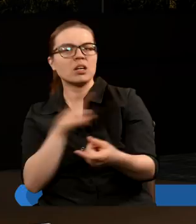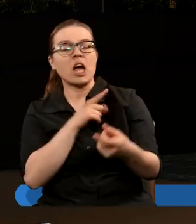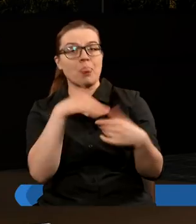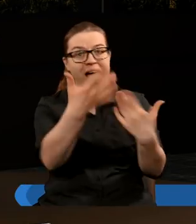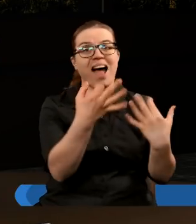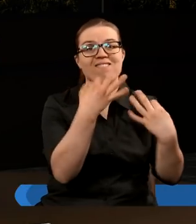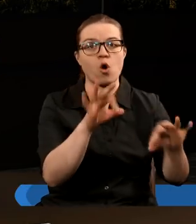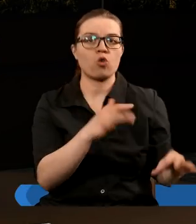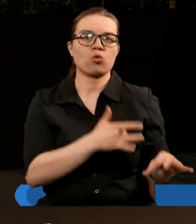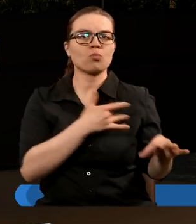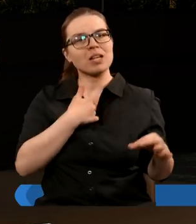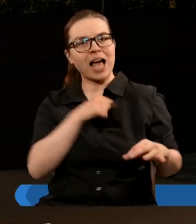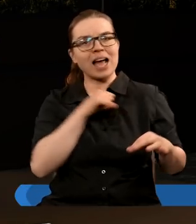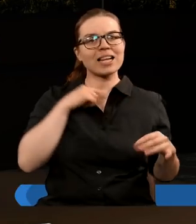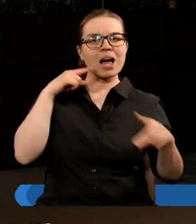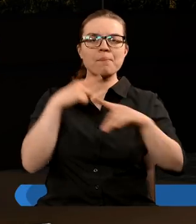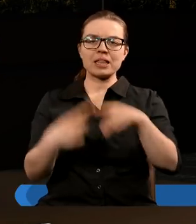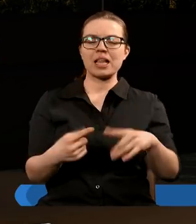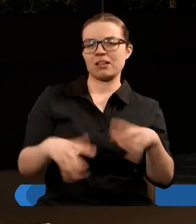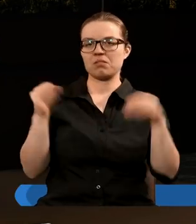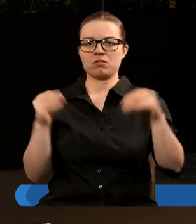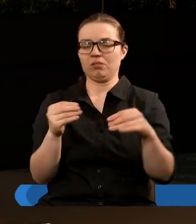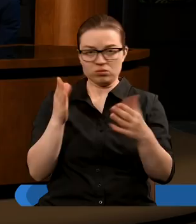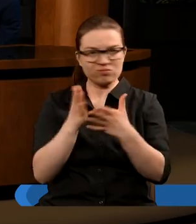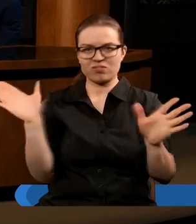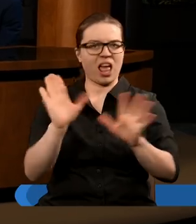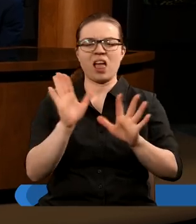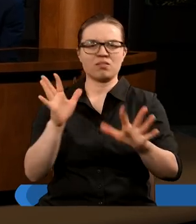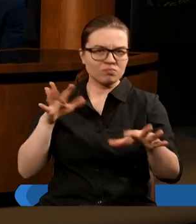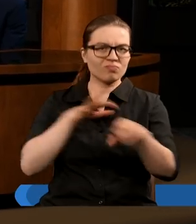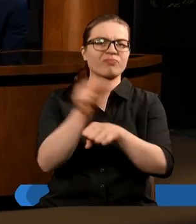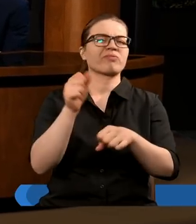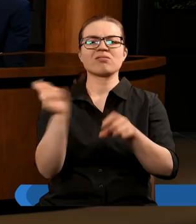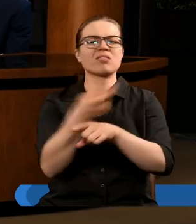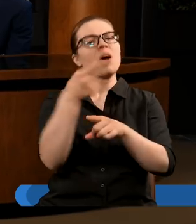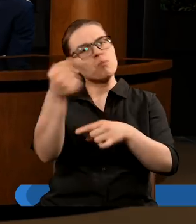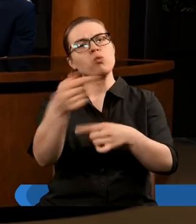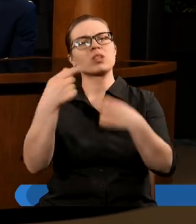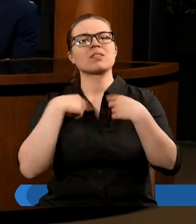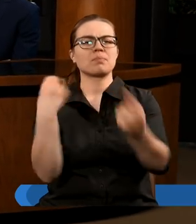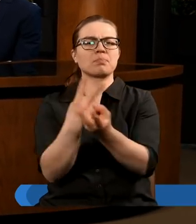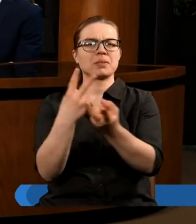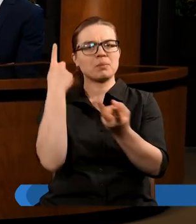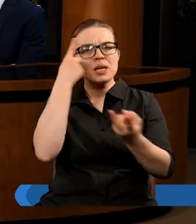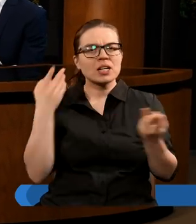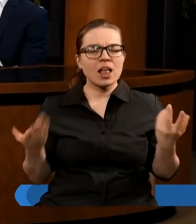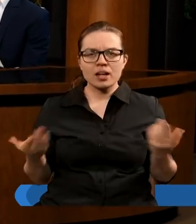sumienia zostanie w tym momencie pogwałcone. Widzimy, że w ostatnich